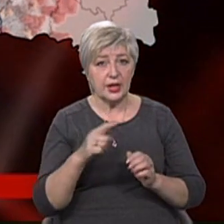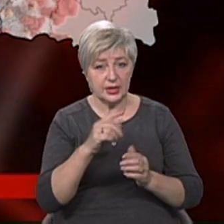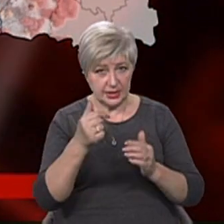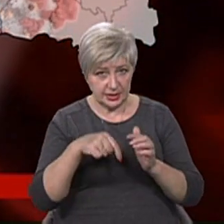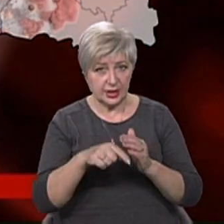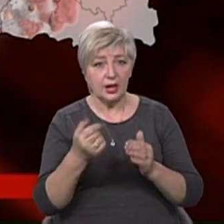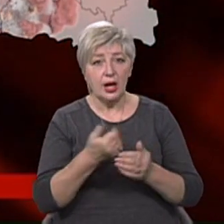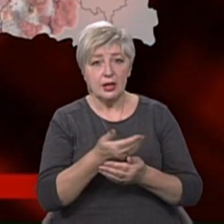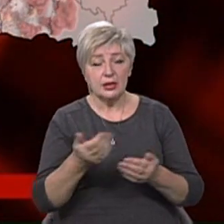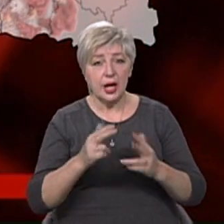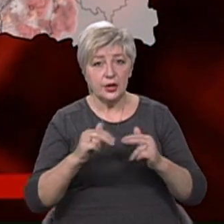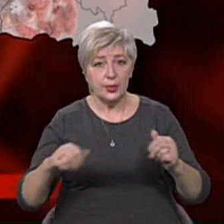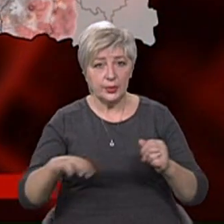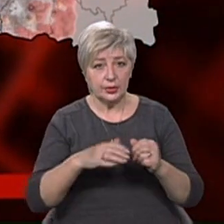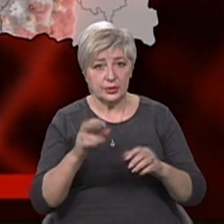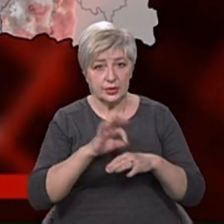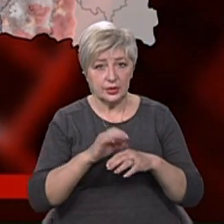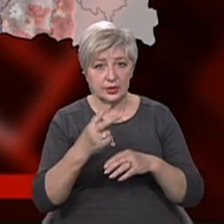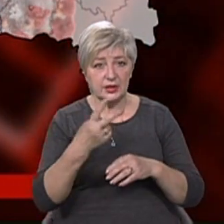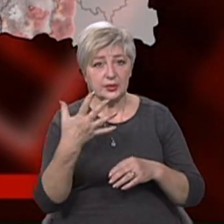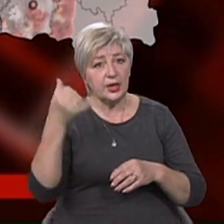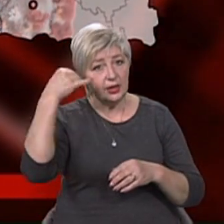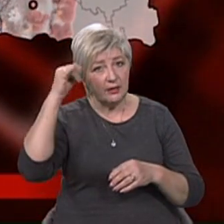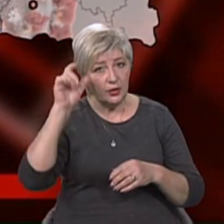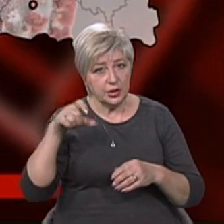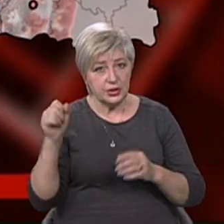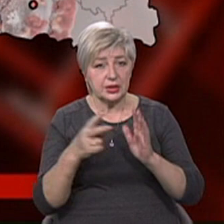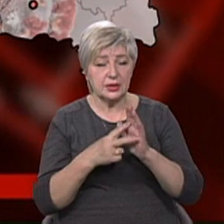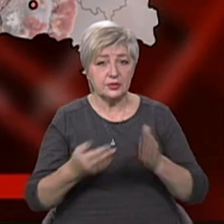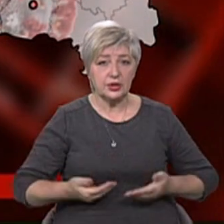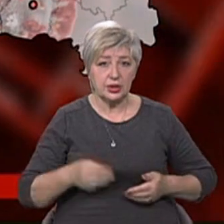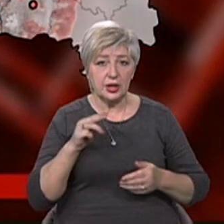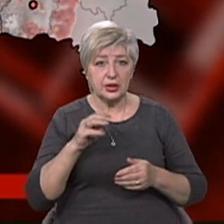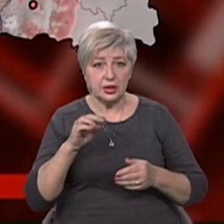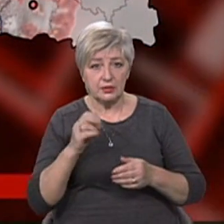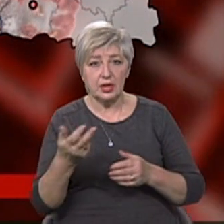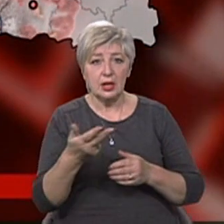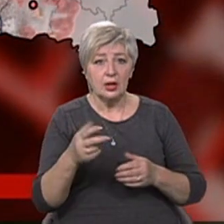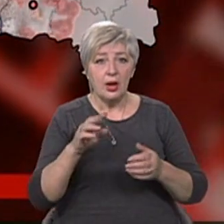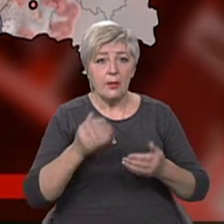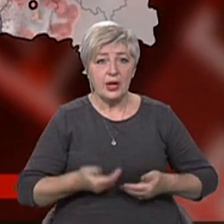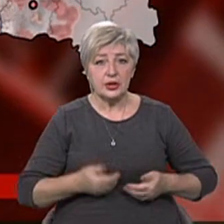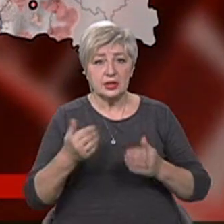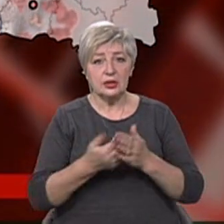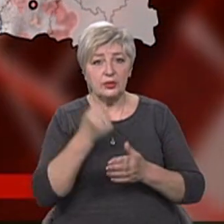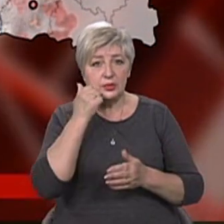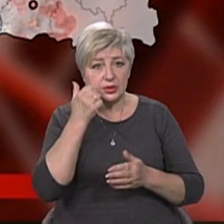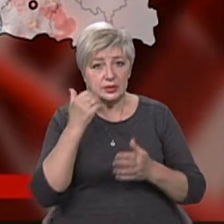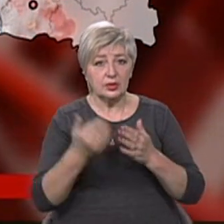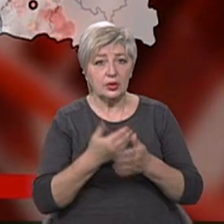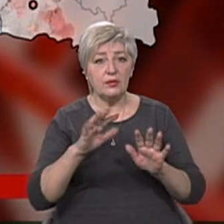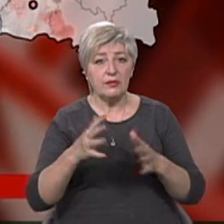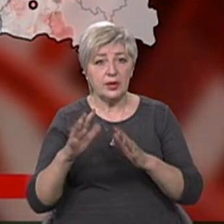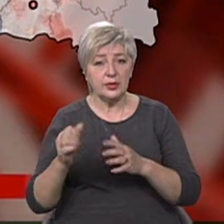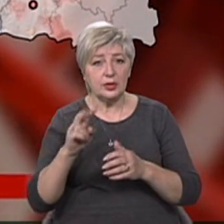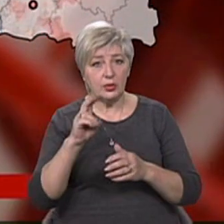Дніпропетровщині, занедужили 25 криворіжців, 7 жителів Тернівки і 3 мешканців Новомосковська. Нові випадки